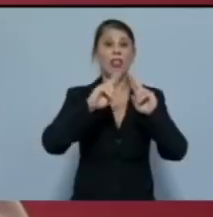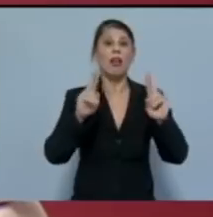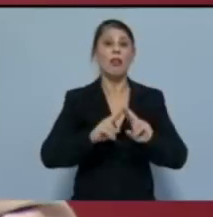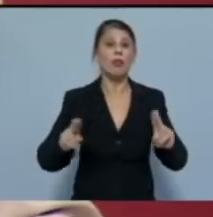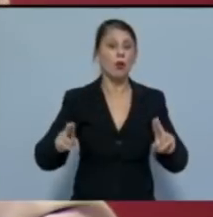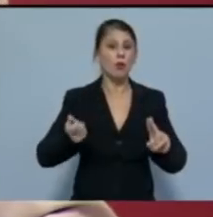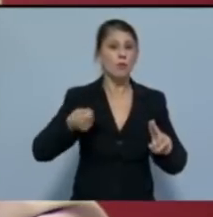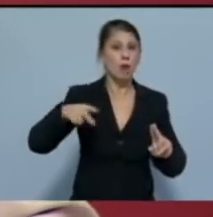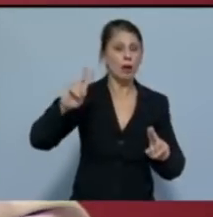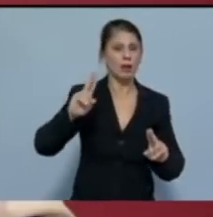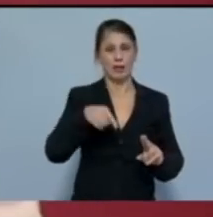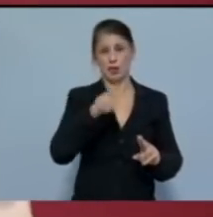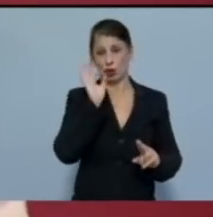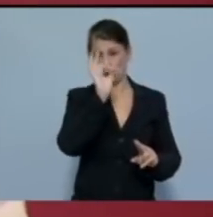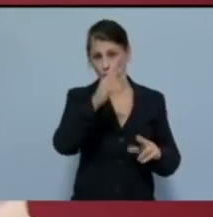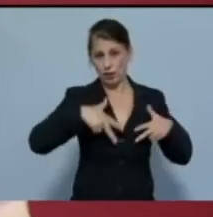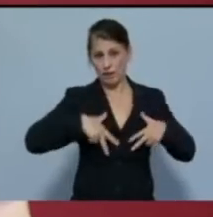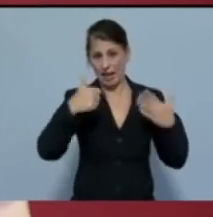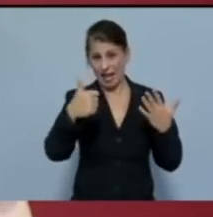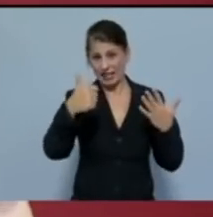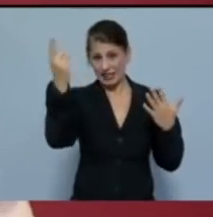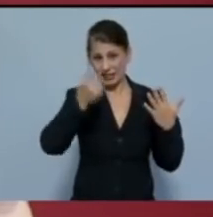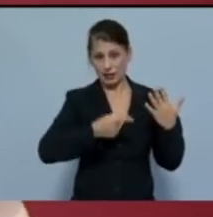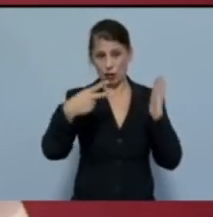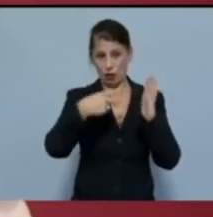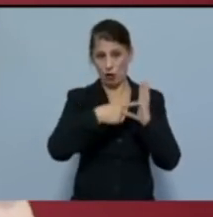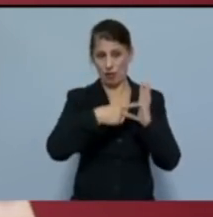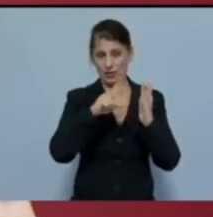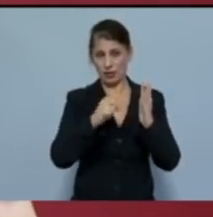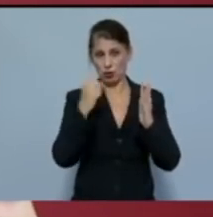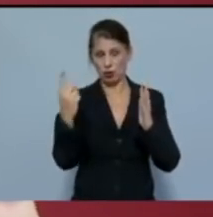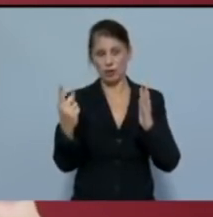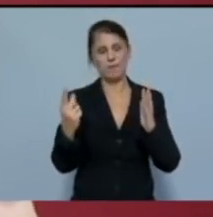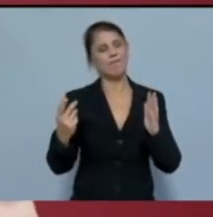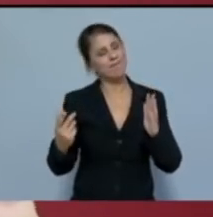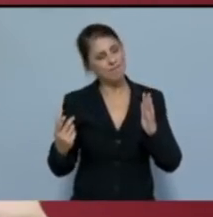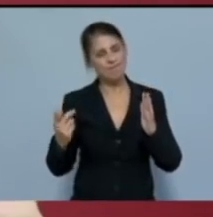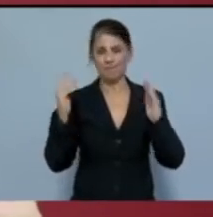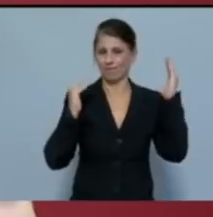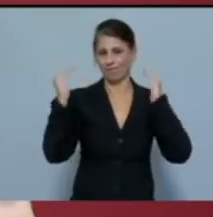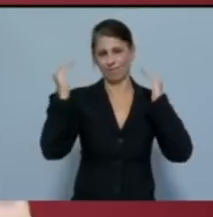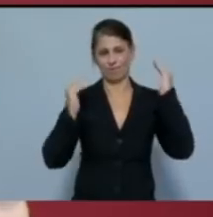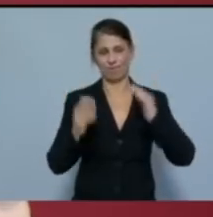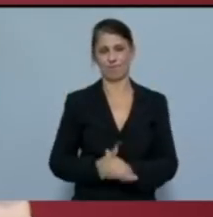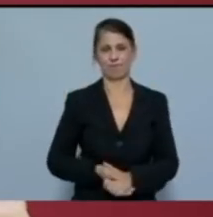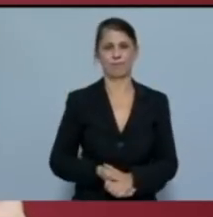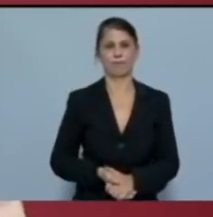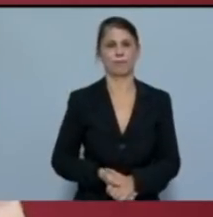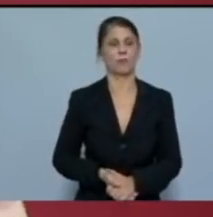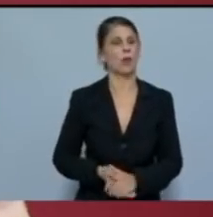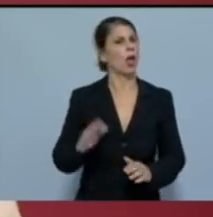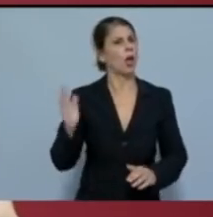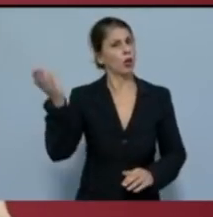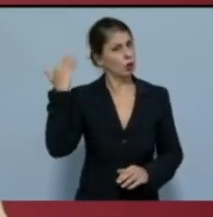στόχος του 6% για το 2021 είναι τουλάχιστον επισφαλής. Παρά το γεγονός ότι και